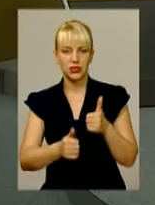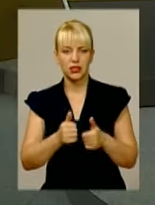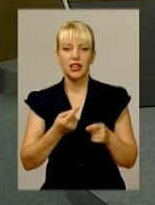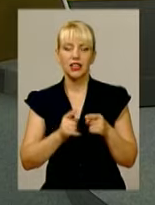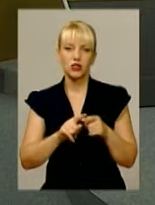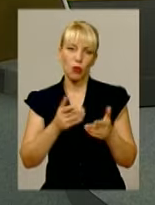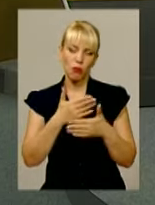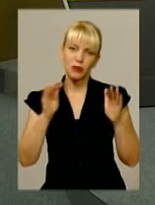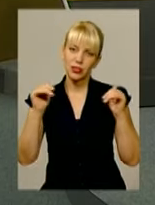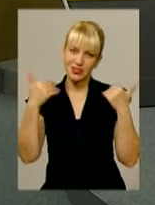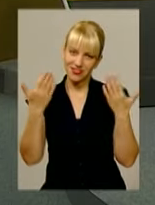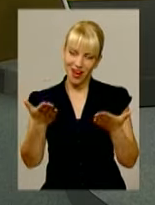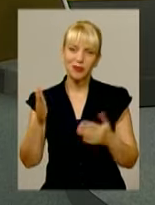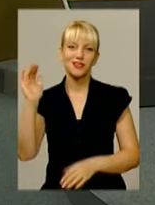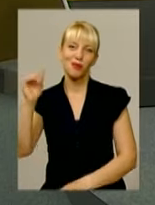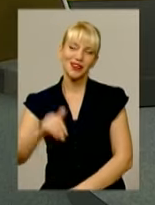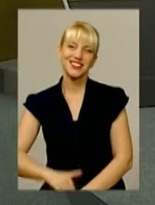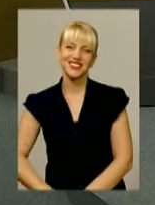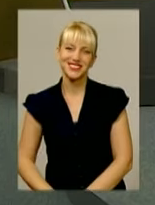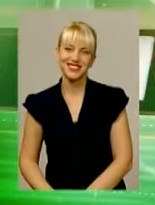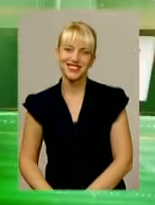На цьому ми прощаємося з вами. До побачення.